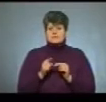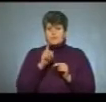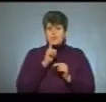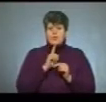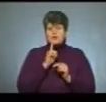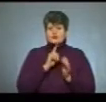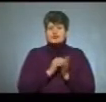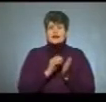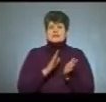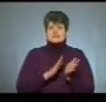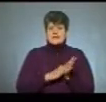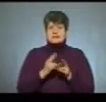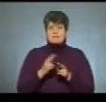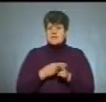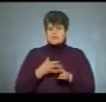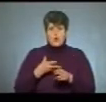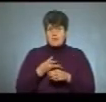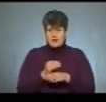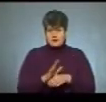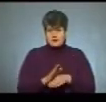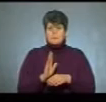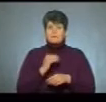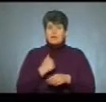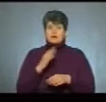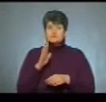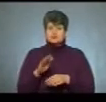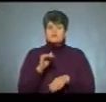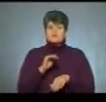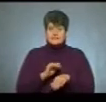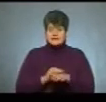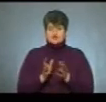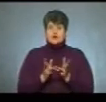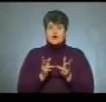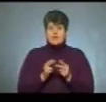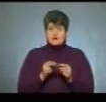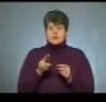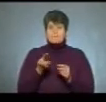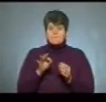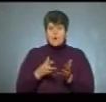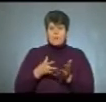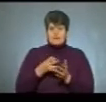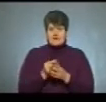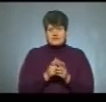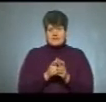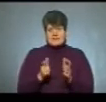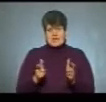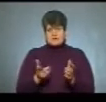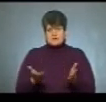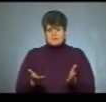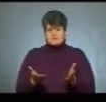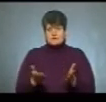реєстрація без оплати. Ми будемо рахувати фактично зареєстрованих по оплачених квитанціях. Тому